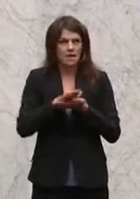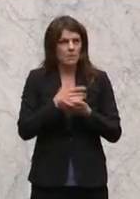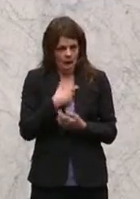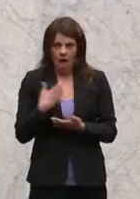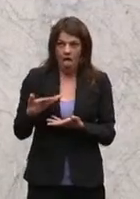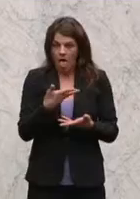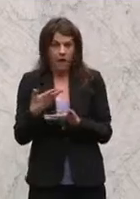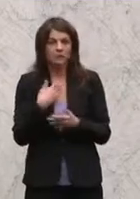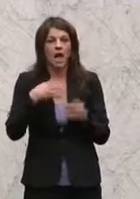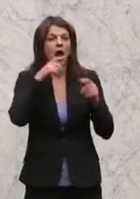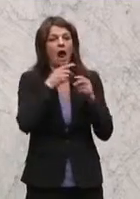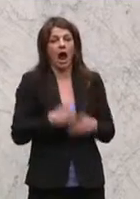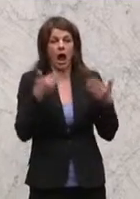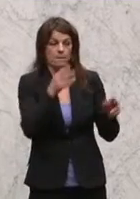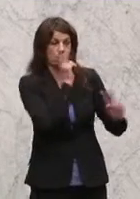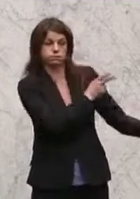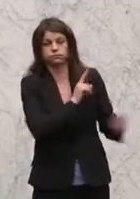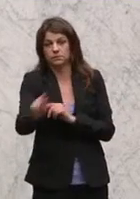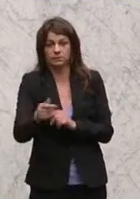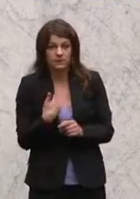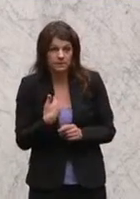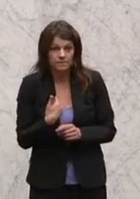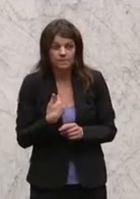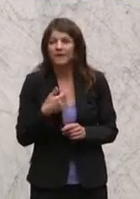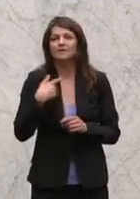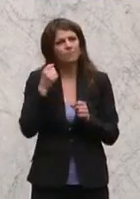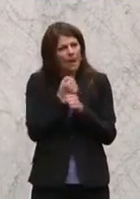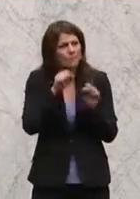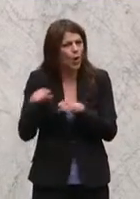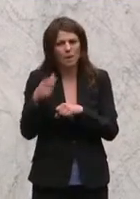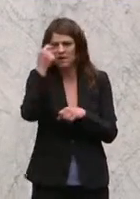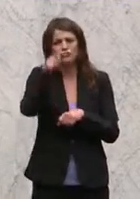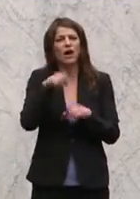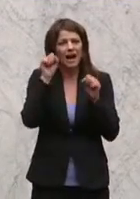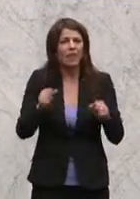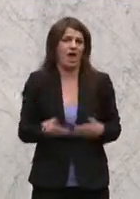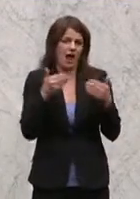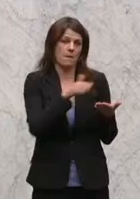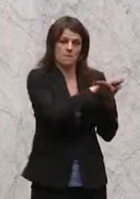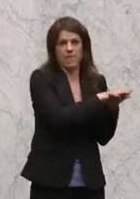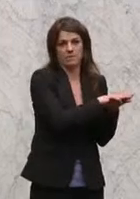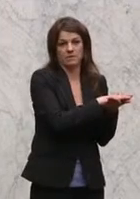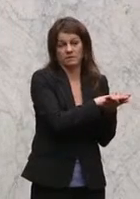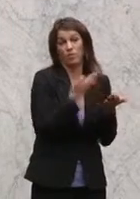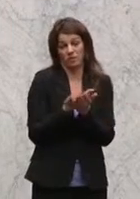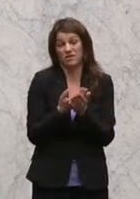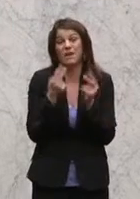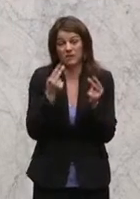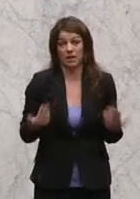verlassen muss. Ermöglichen wir den Menschen, dass sie in ihrer Heimat bleiben. Und gerade deswegen ist es wichtig,